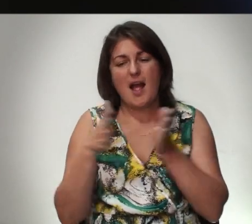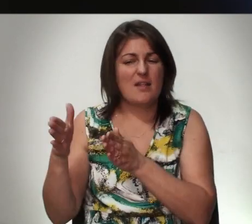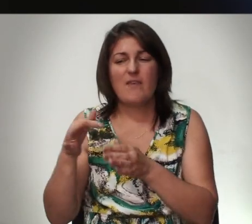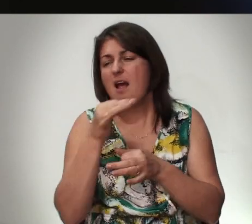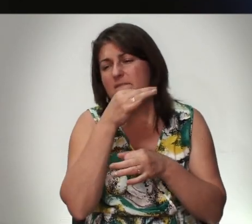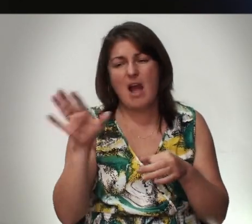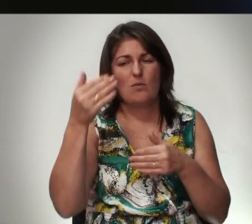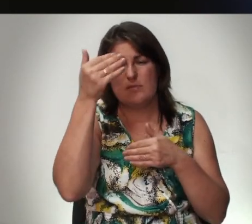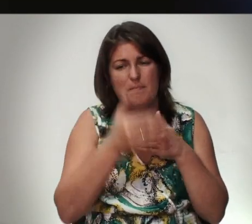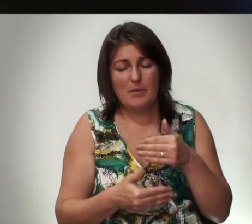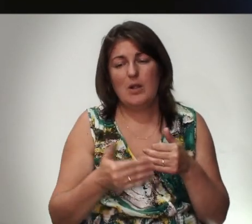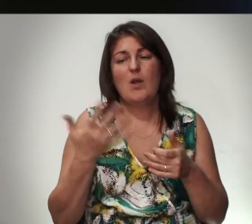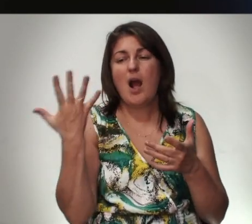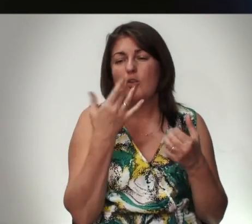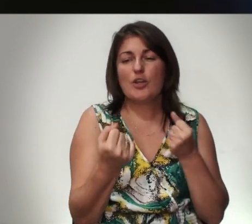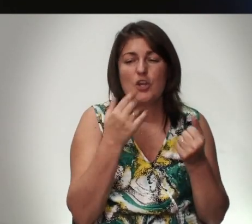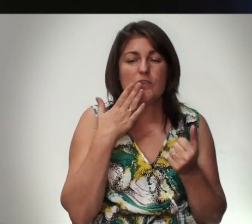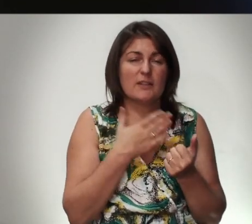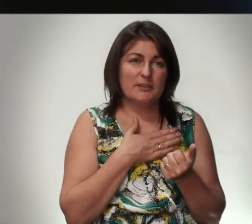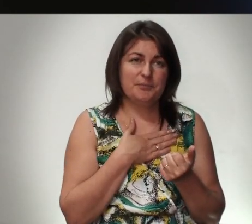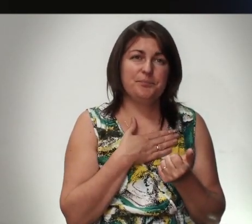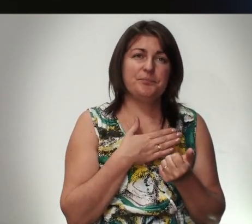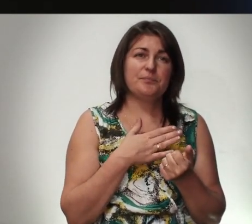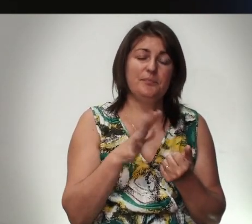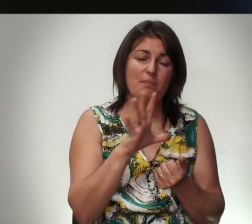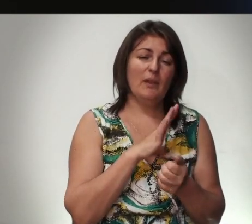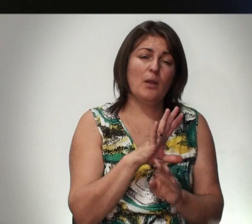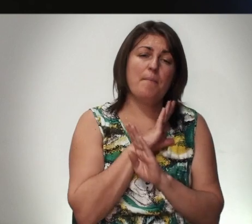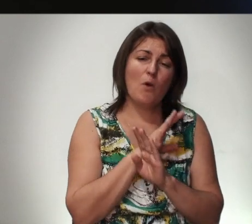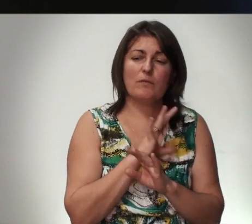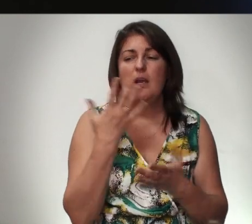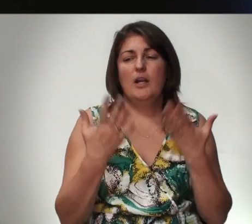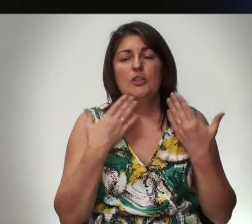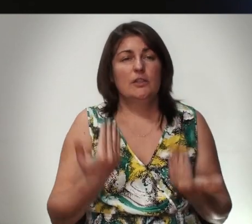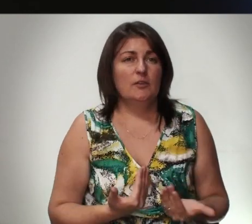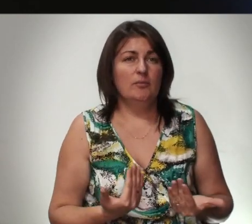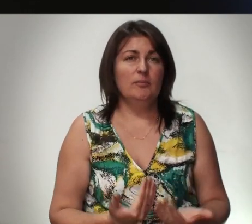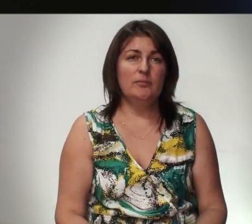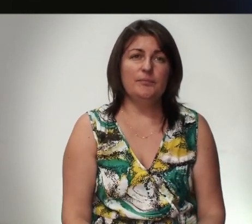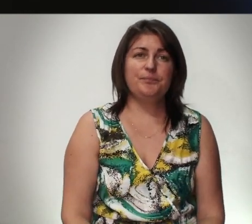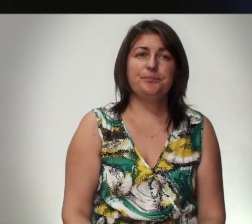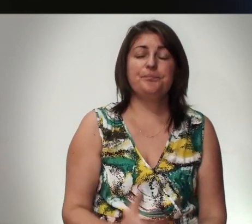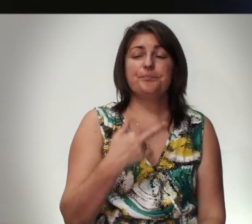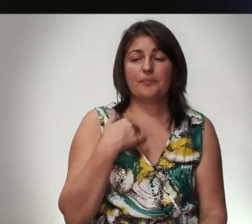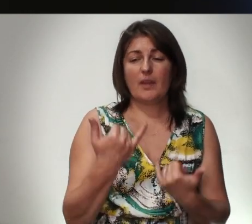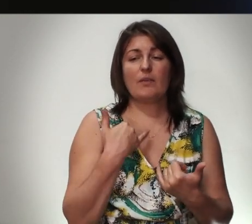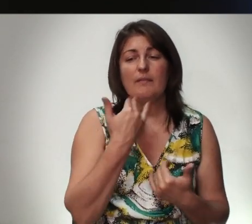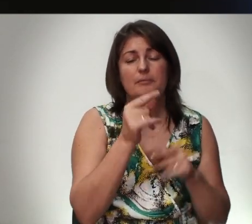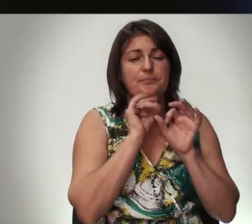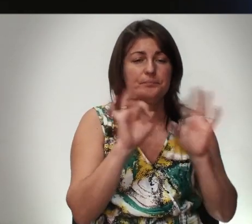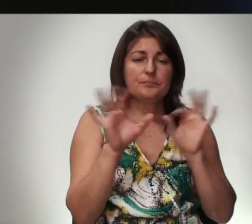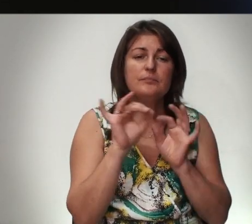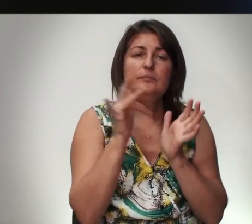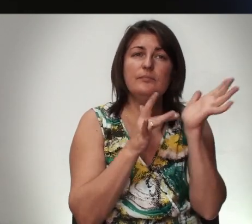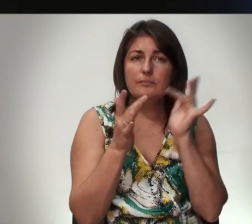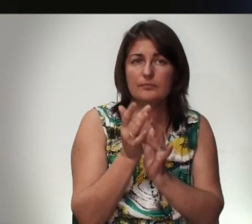Которая Держит нас Быть мертвыми И неживыми Я сегодня Вам проповедую Иисуса